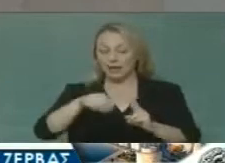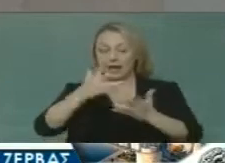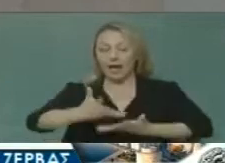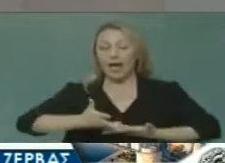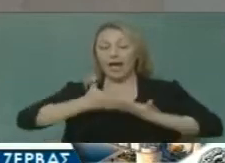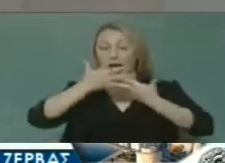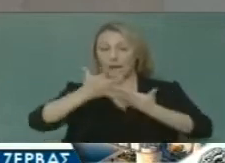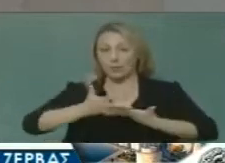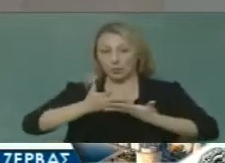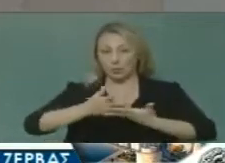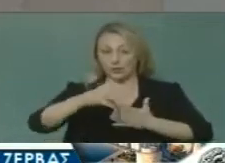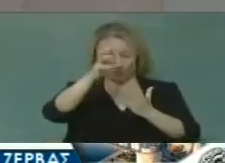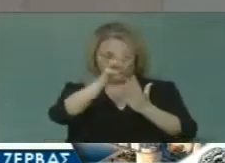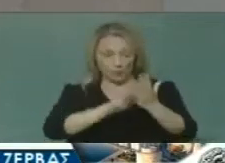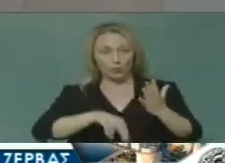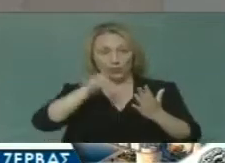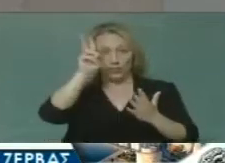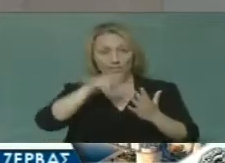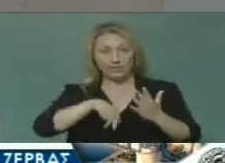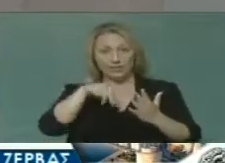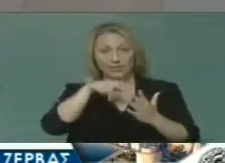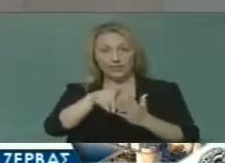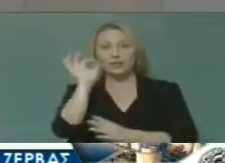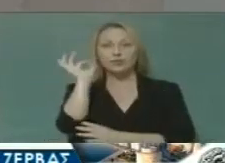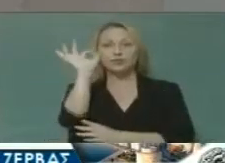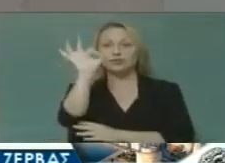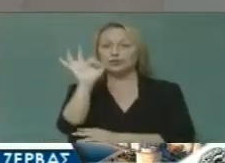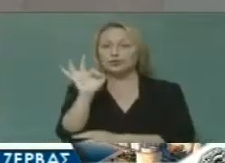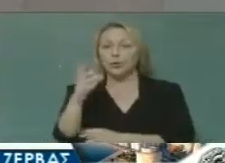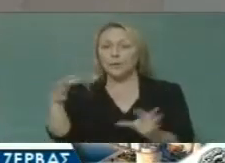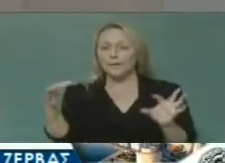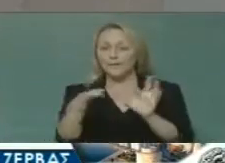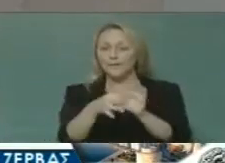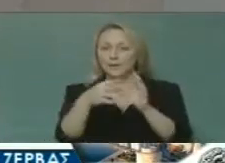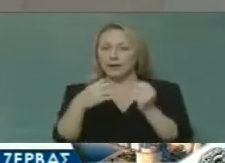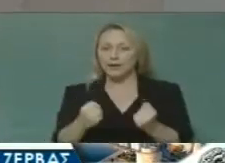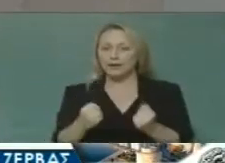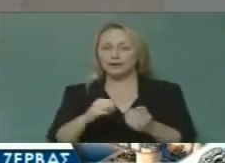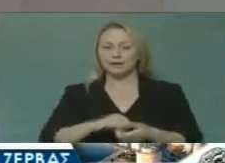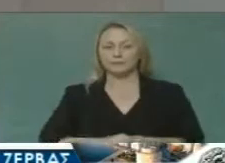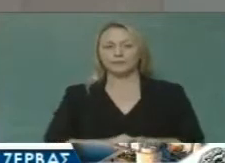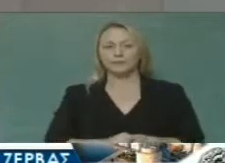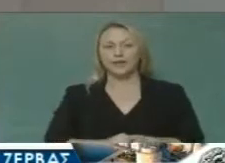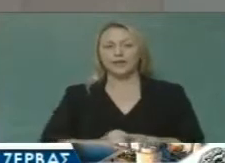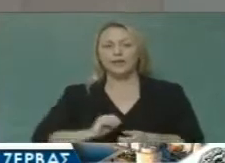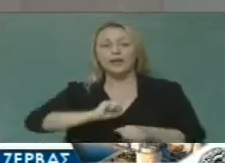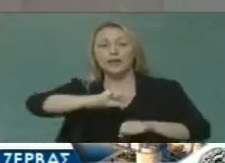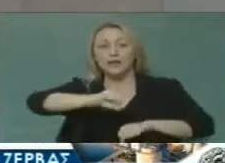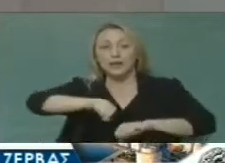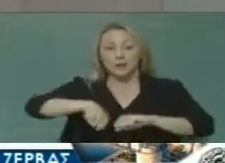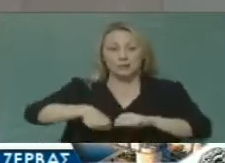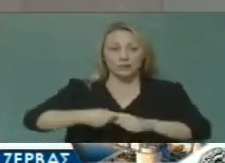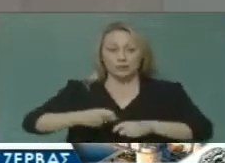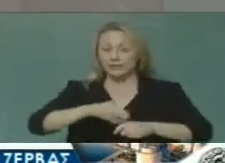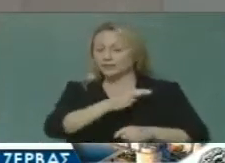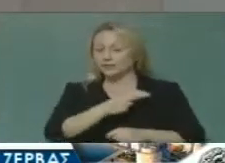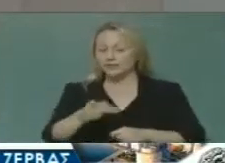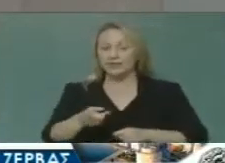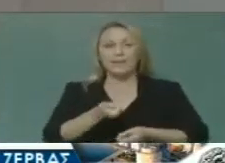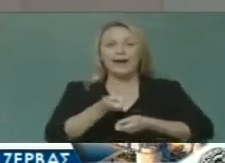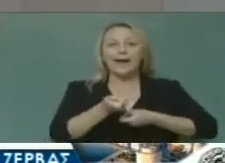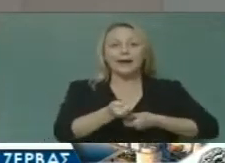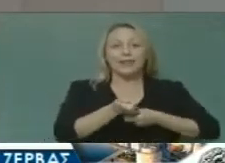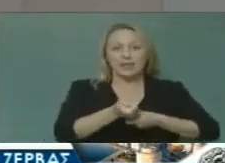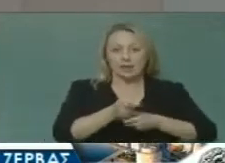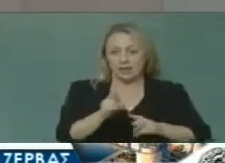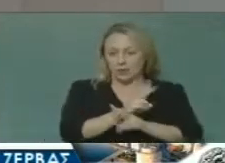θα αντιληφθείτε ότι ενεργούμε με βάση αυτή τη στοχοθέτηση. Παρτίτε τις προσπάθειες αναδιοργάνωσης καθαριότητες τις